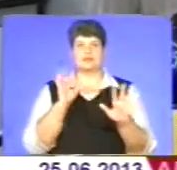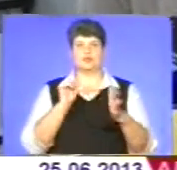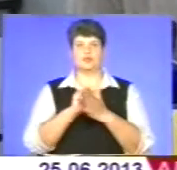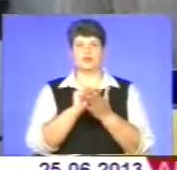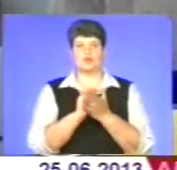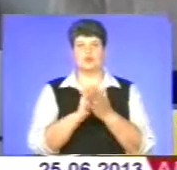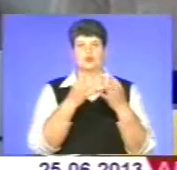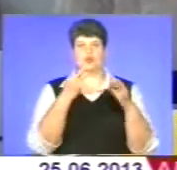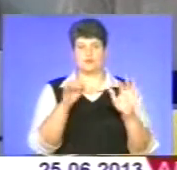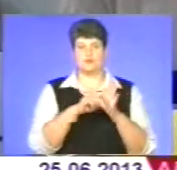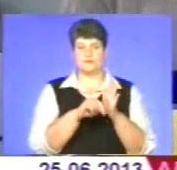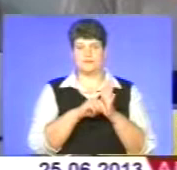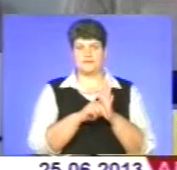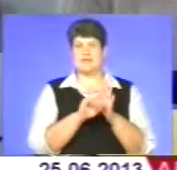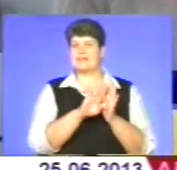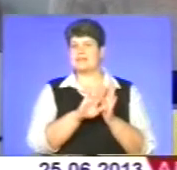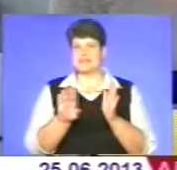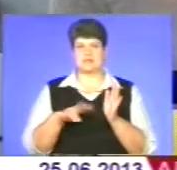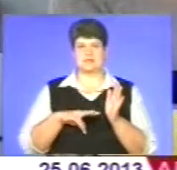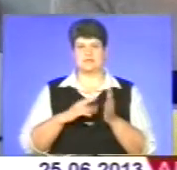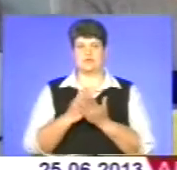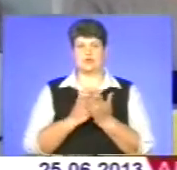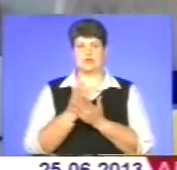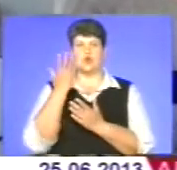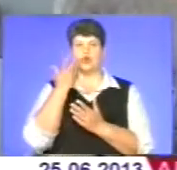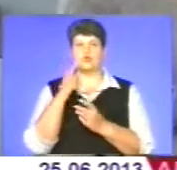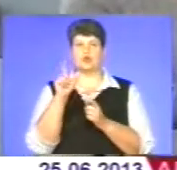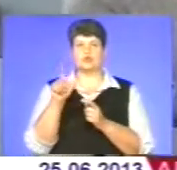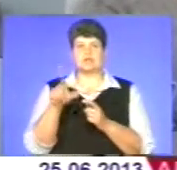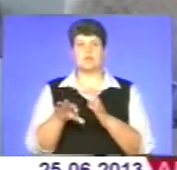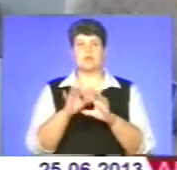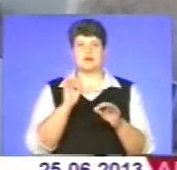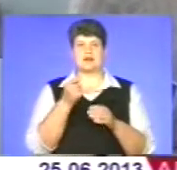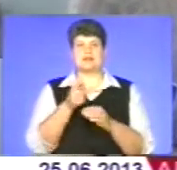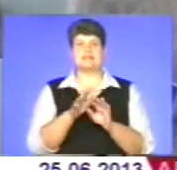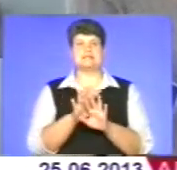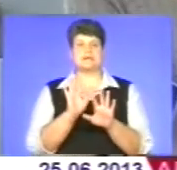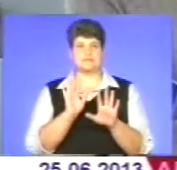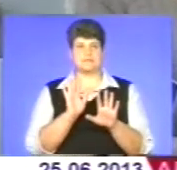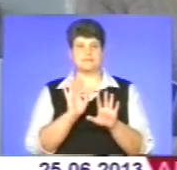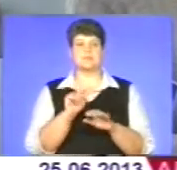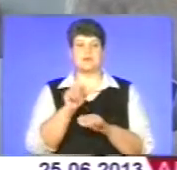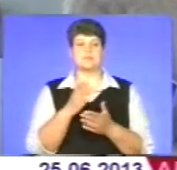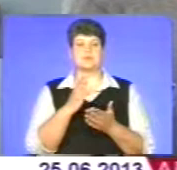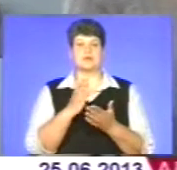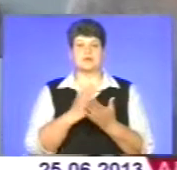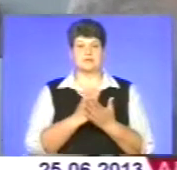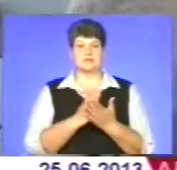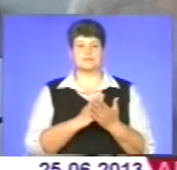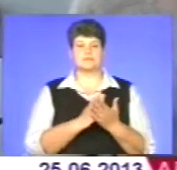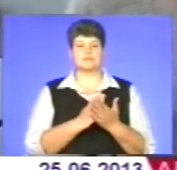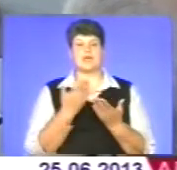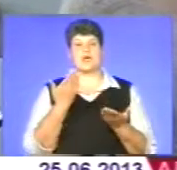дозвільного характеру і зал неадміністративних послуг. Коли людина обирає потрібний їй зал, там висвітлюються